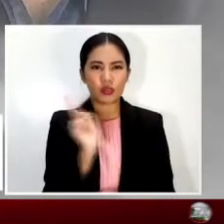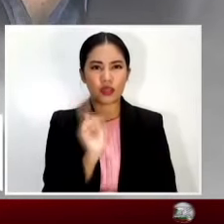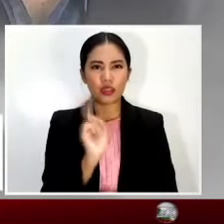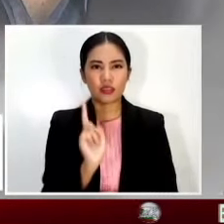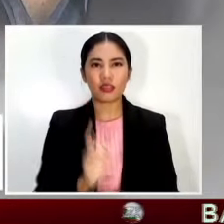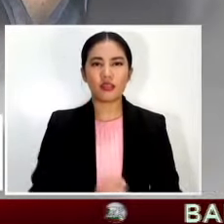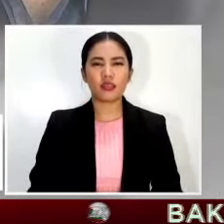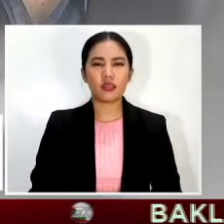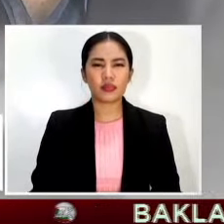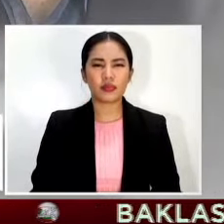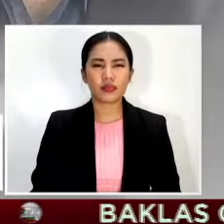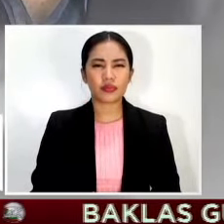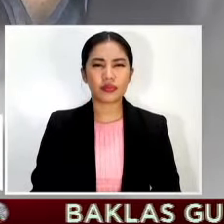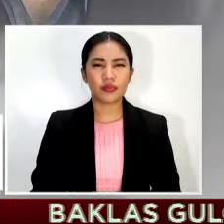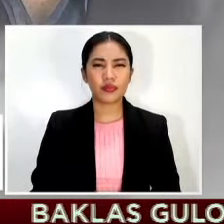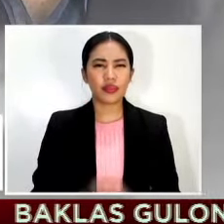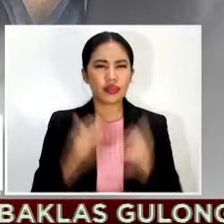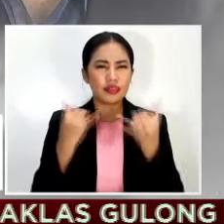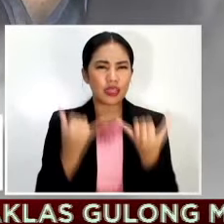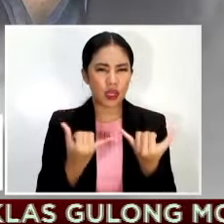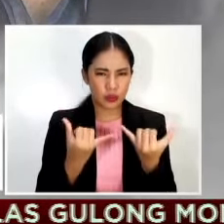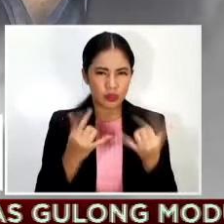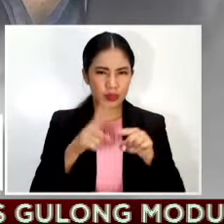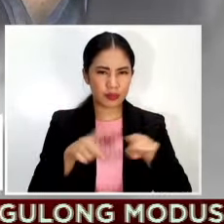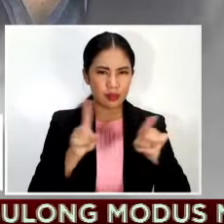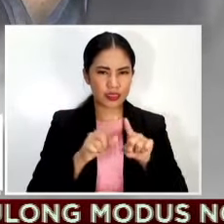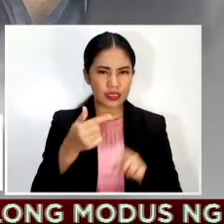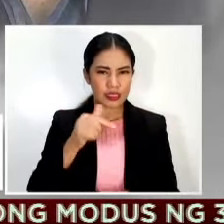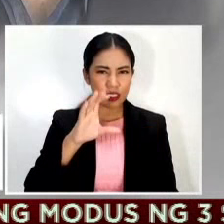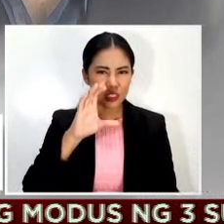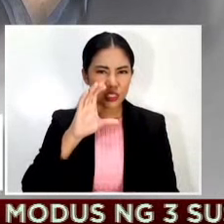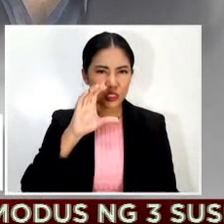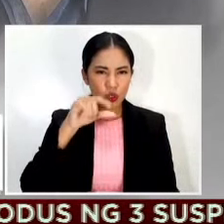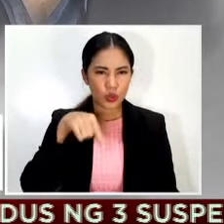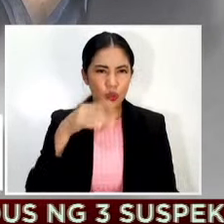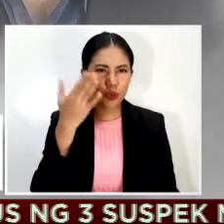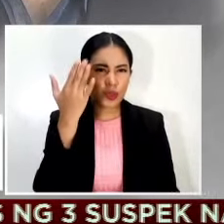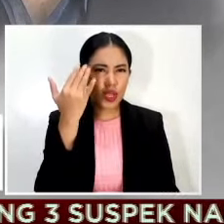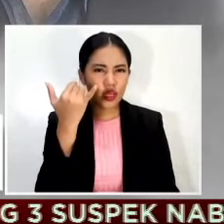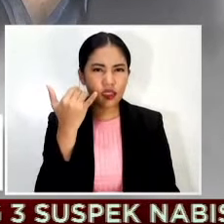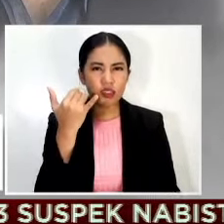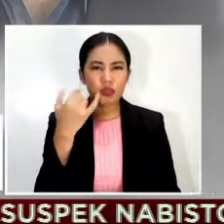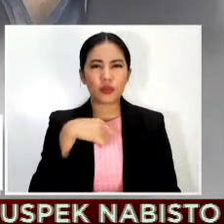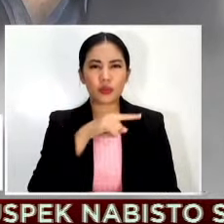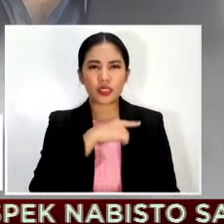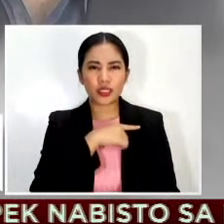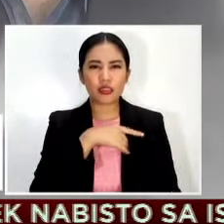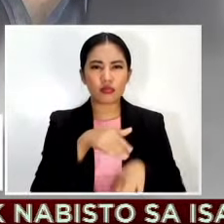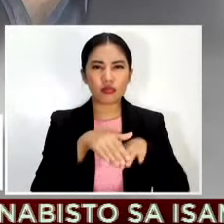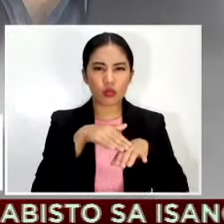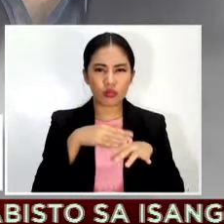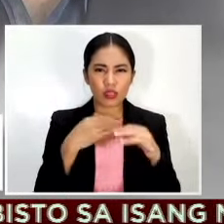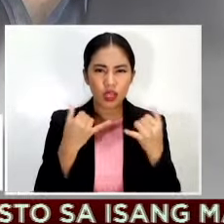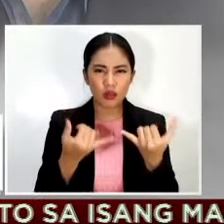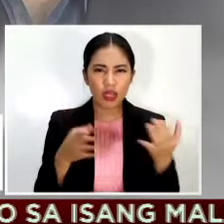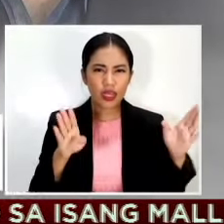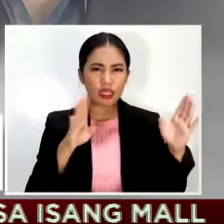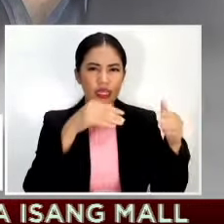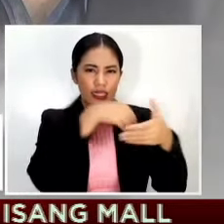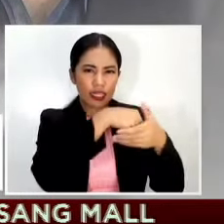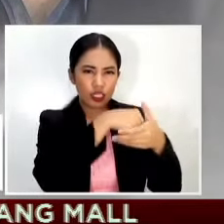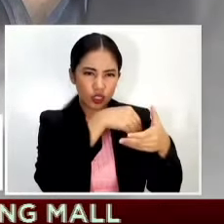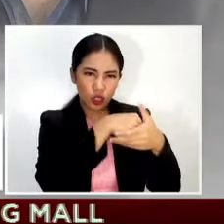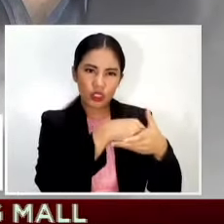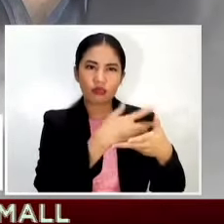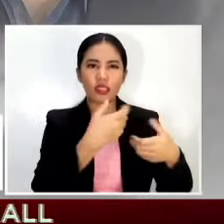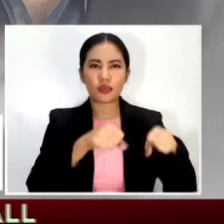luwag pa ng dati we will take it gradually yung indoor sports ng mga courts kunwari atenton o